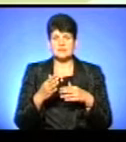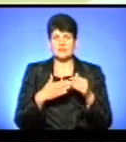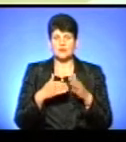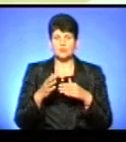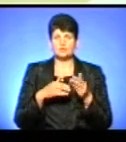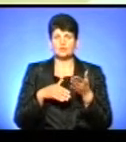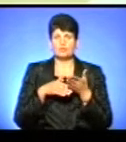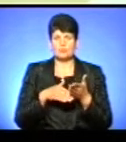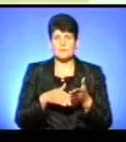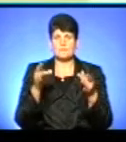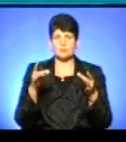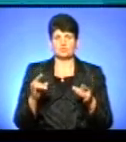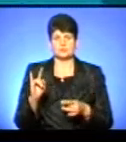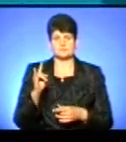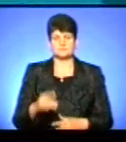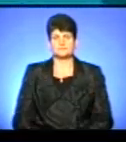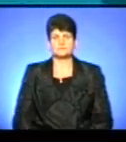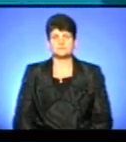допомога пакунок малюка.